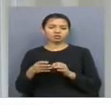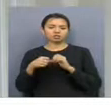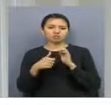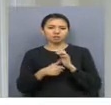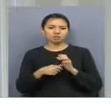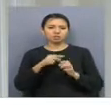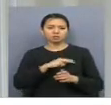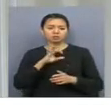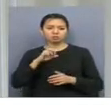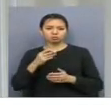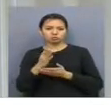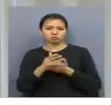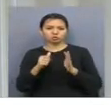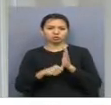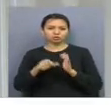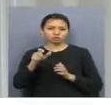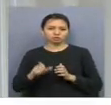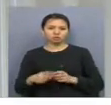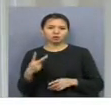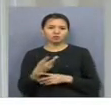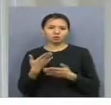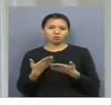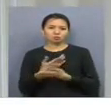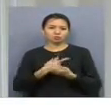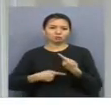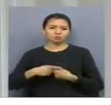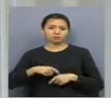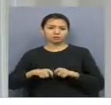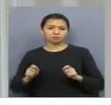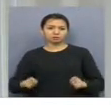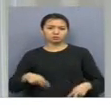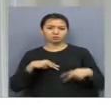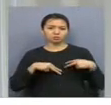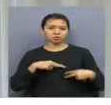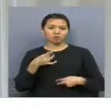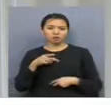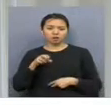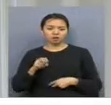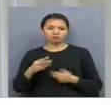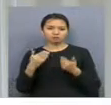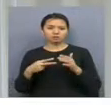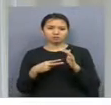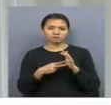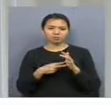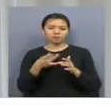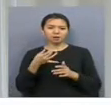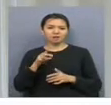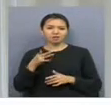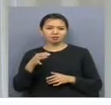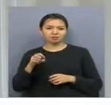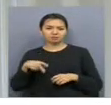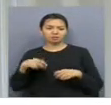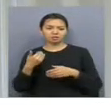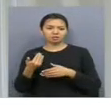әлеметті жұмыс орындарына 6 ау. 2 өр жаңа кәсіпті егерген, еңбек филиалы арқылы 7 және провация қызметінің